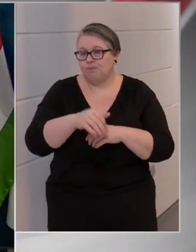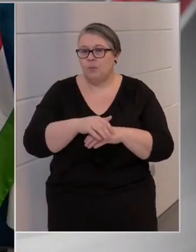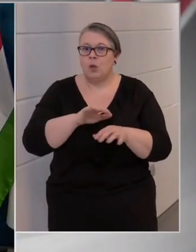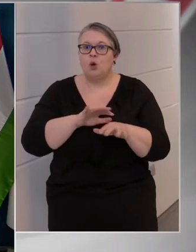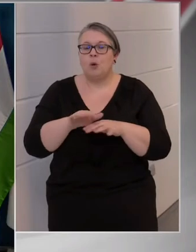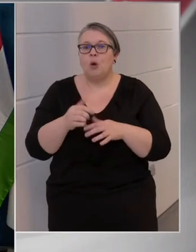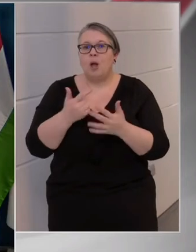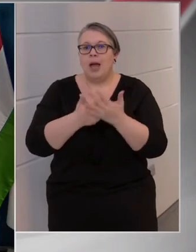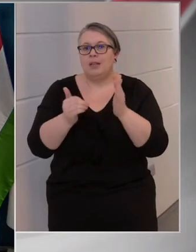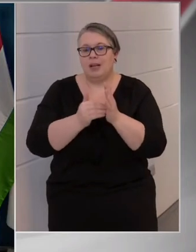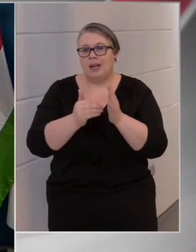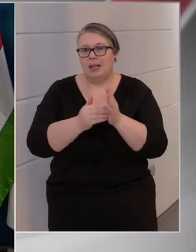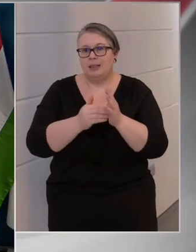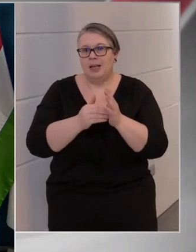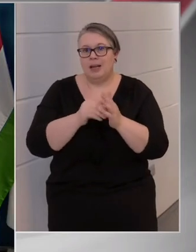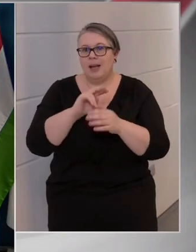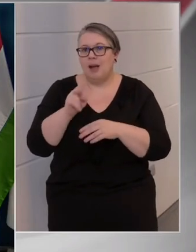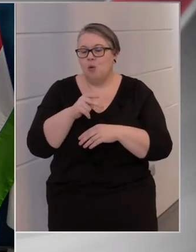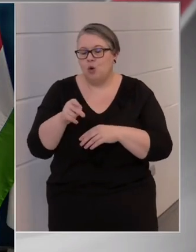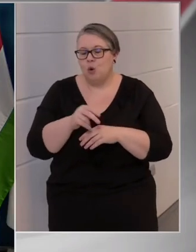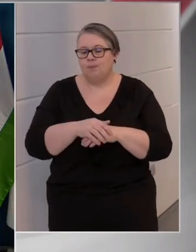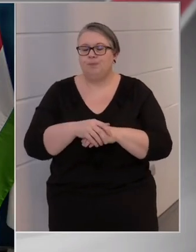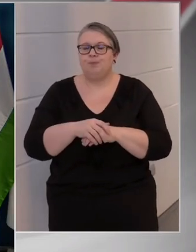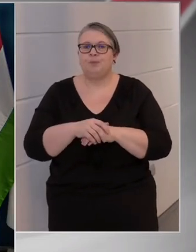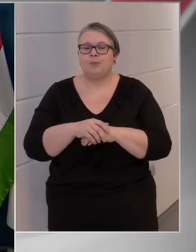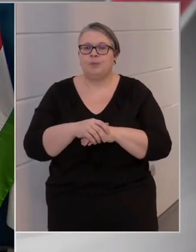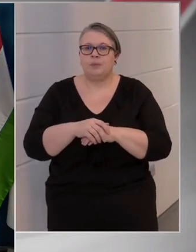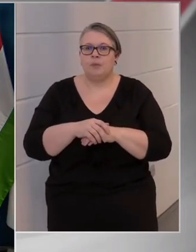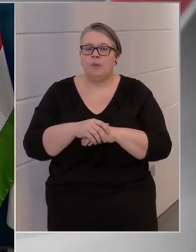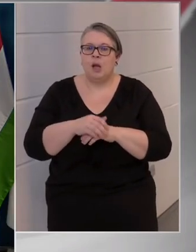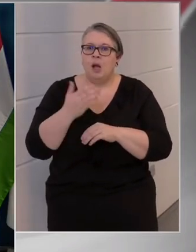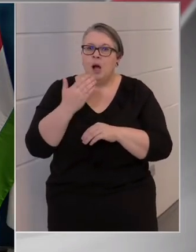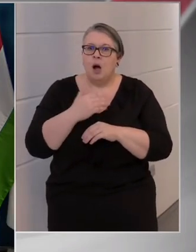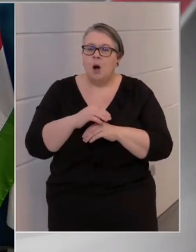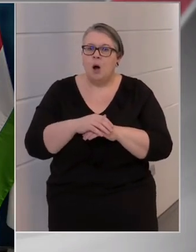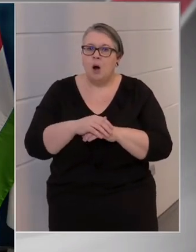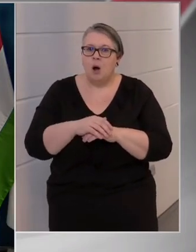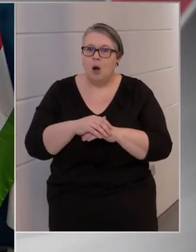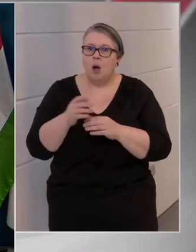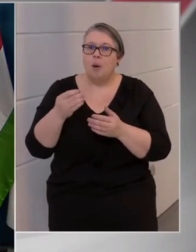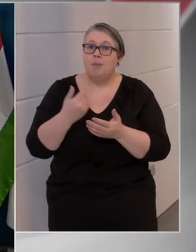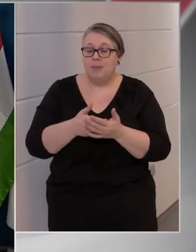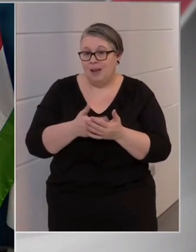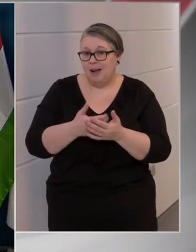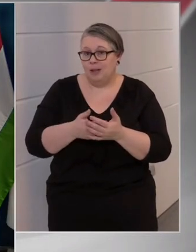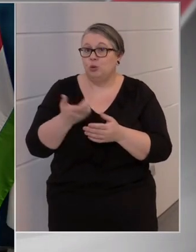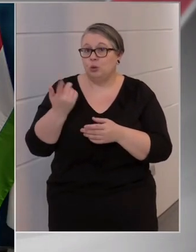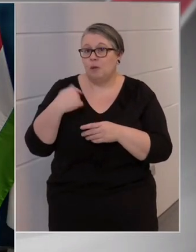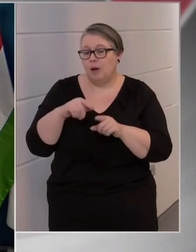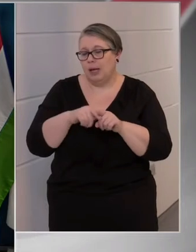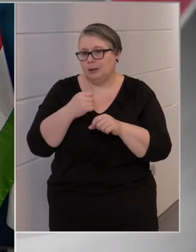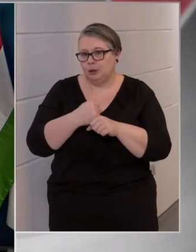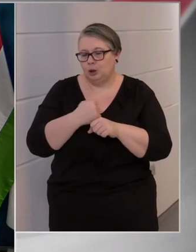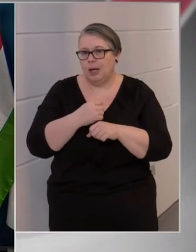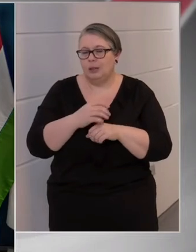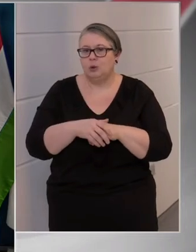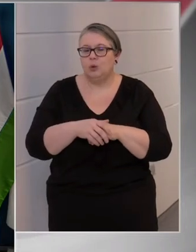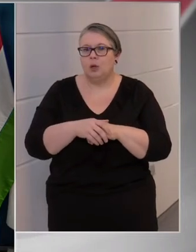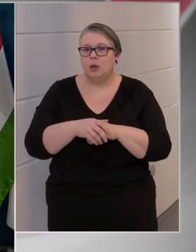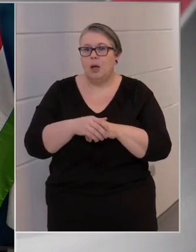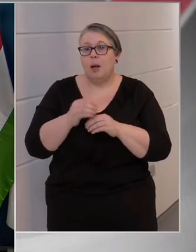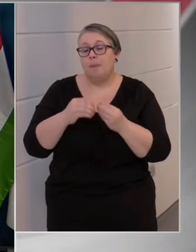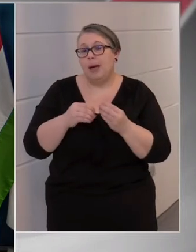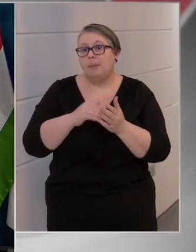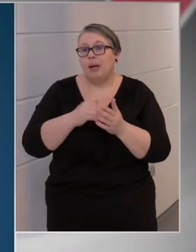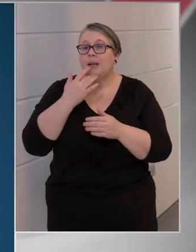Körülbelül 70 ezer euróba, hogyha béreltünk gépet, tavaly ugye ezt tettük, hiszen még nem